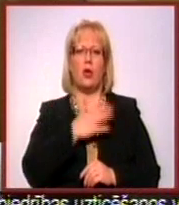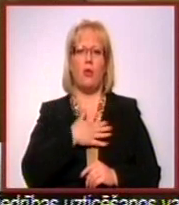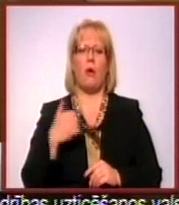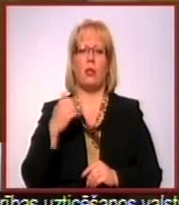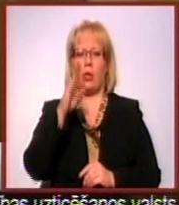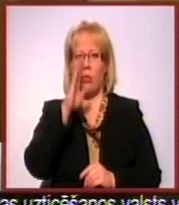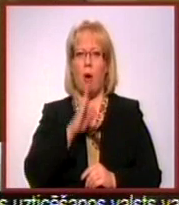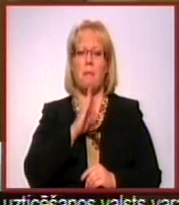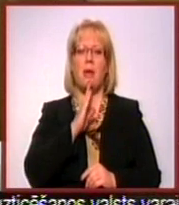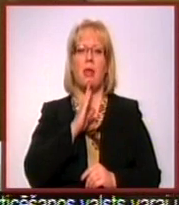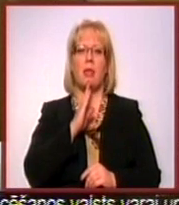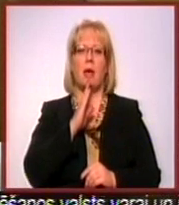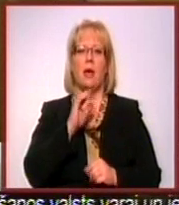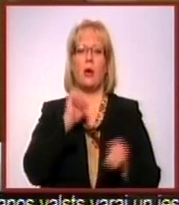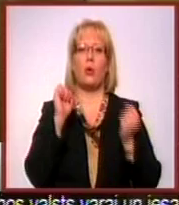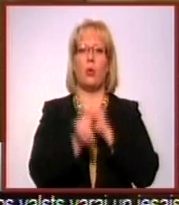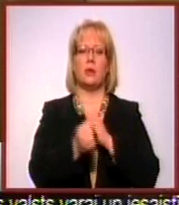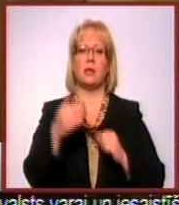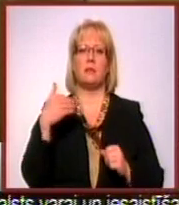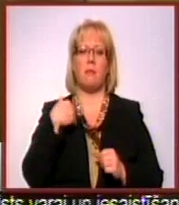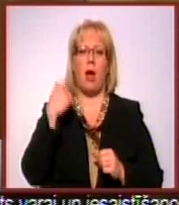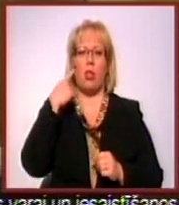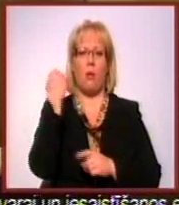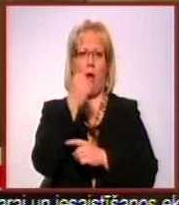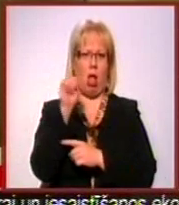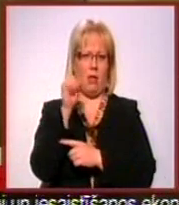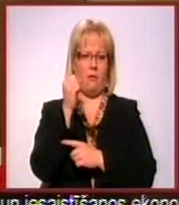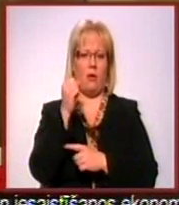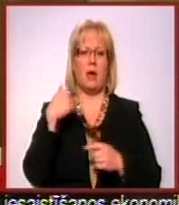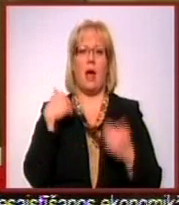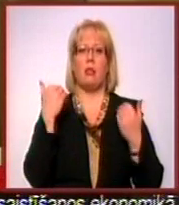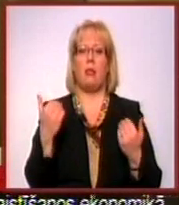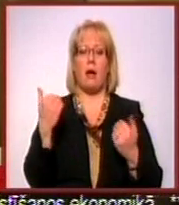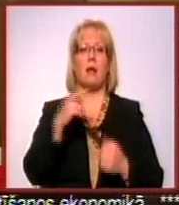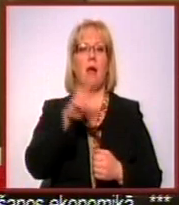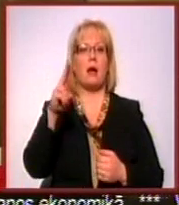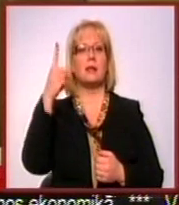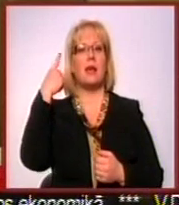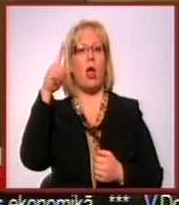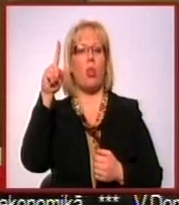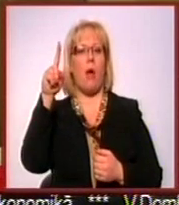nopietni grozīs manu galvu, jo, ja tagad kāds iedomājas,